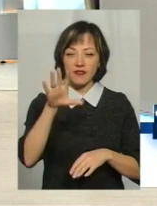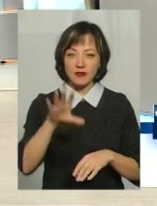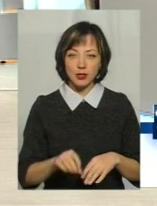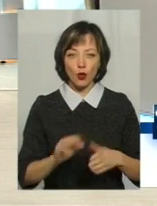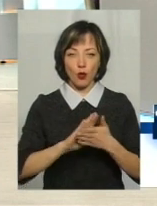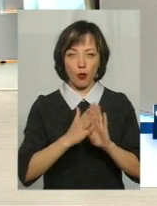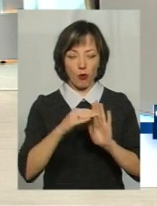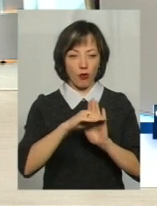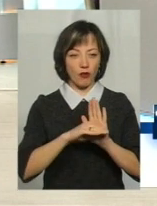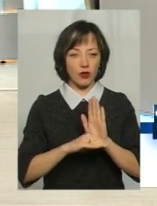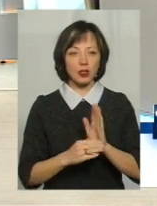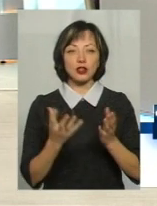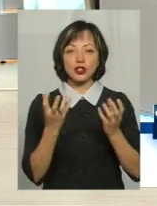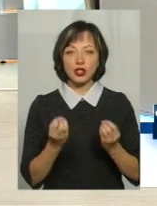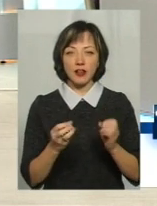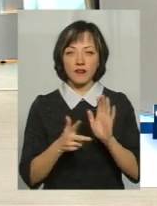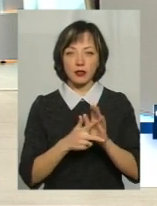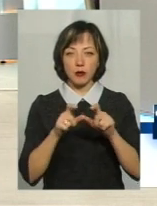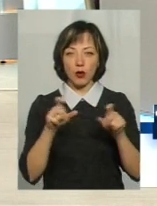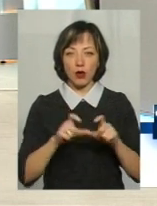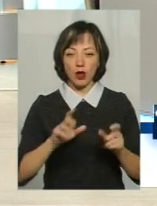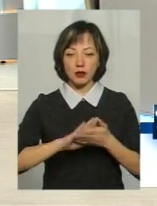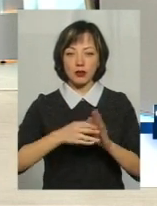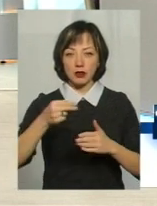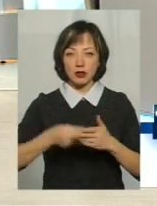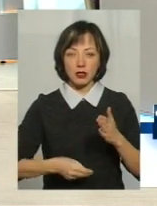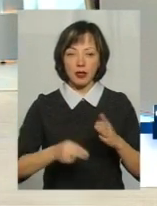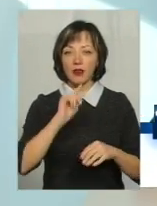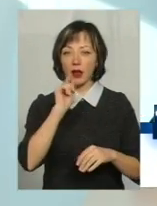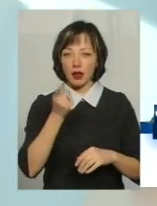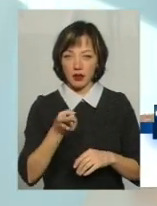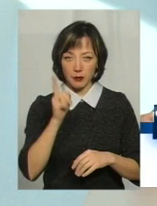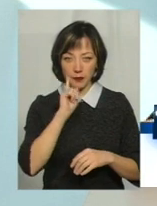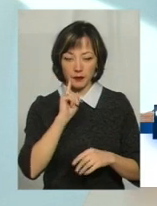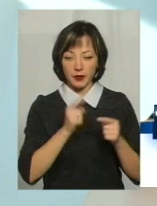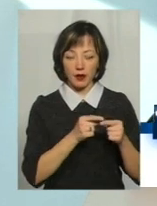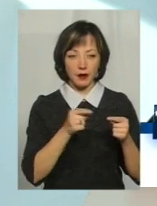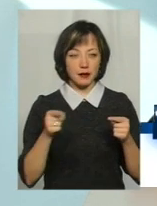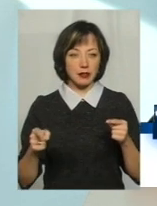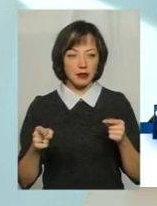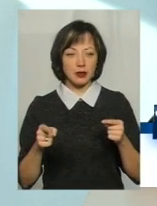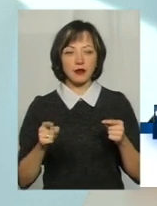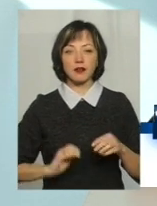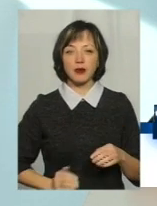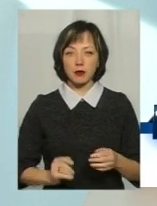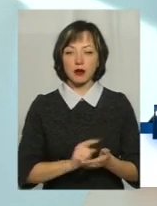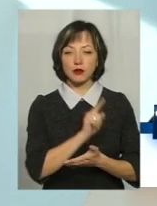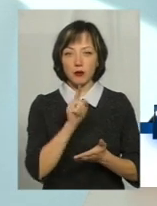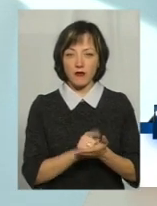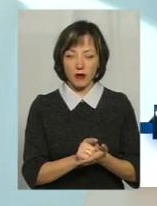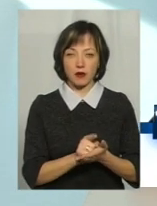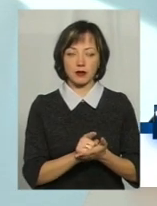Ще з 8 об'єктами ми заключили договор терміном на рік. Протягом цього року перевізники зобов